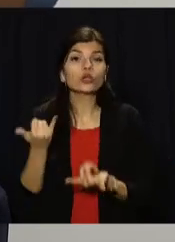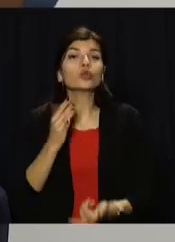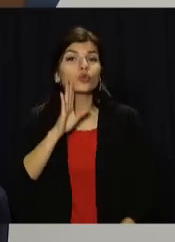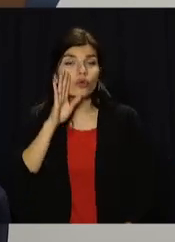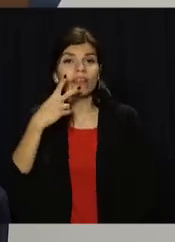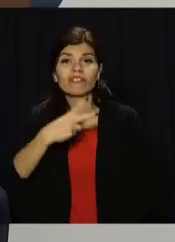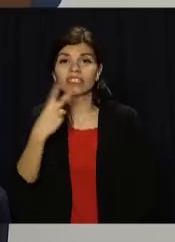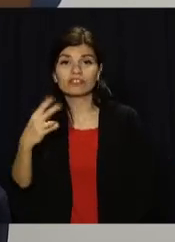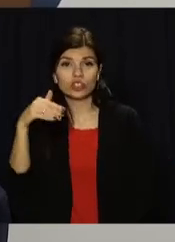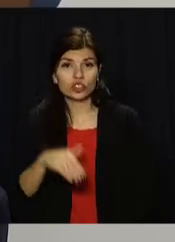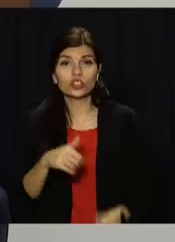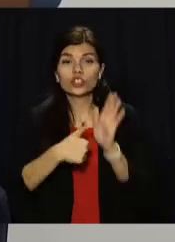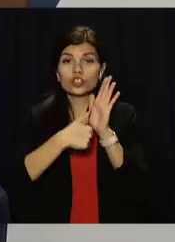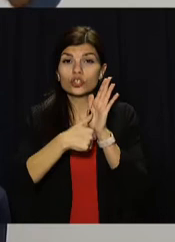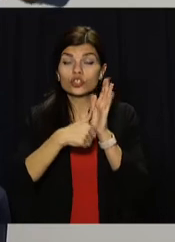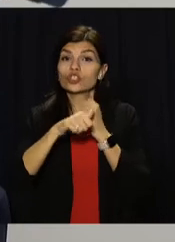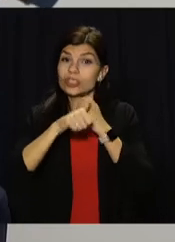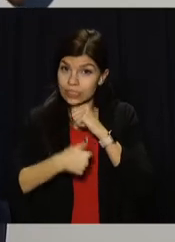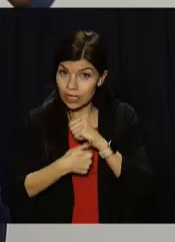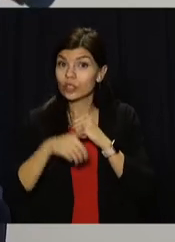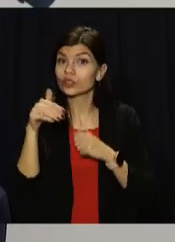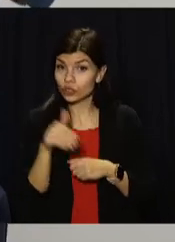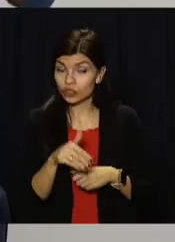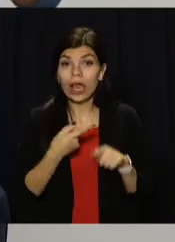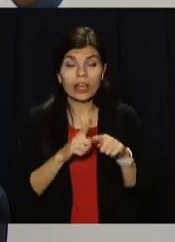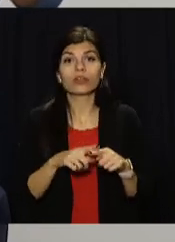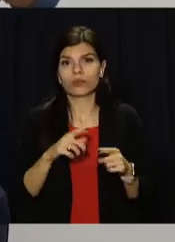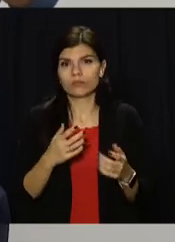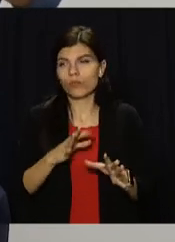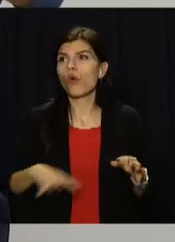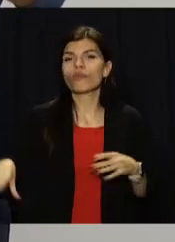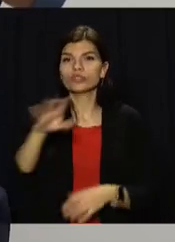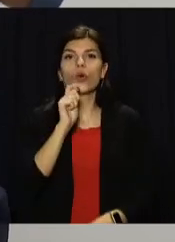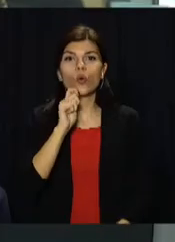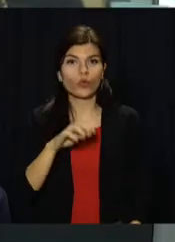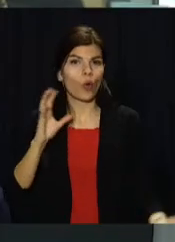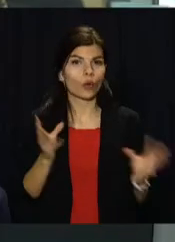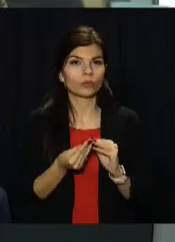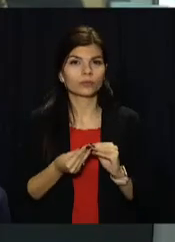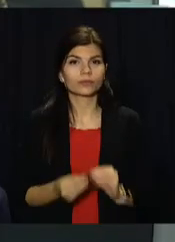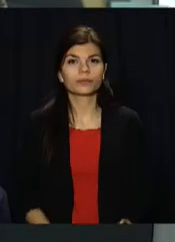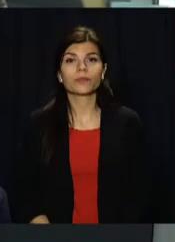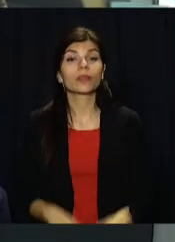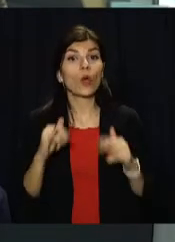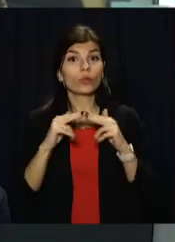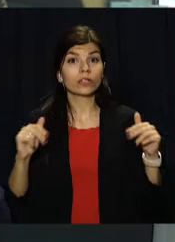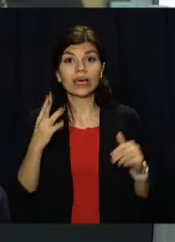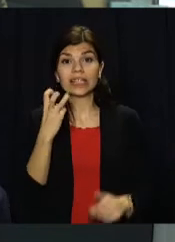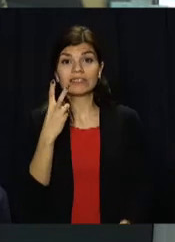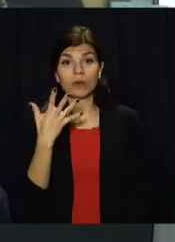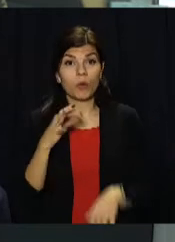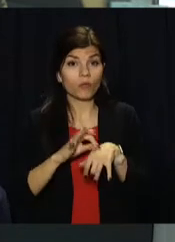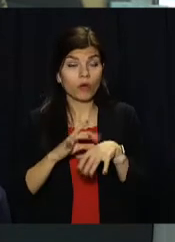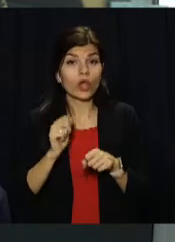22 тисячі 16 ліжок. Це цілком по всій країні. У Дніпрі плюс 325